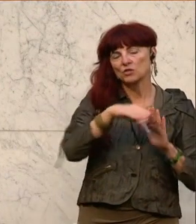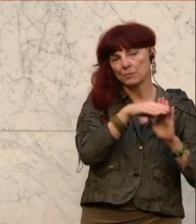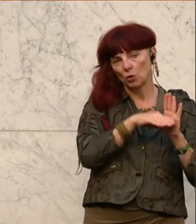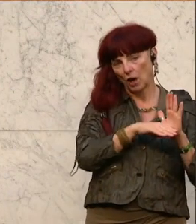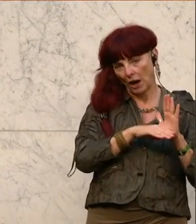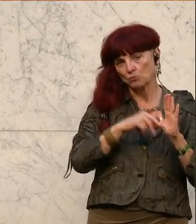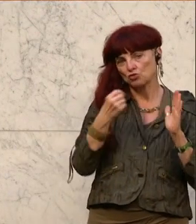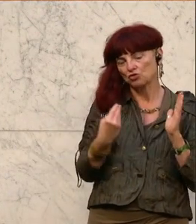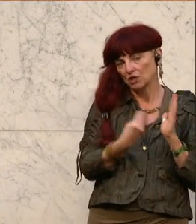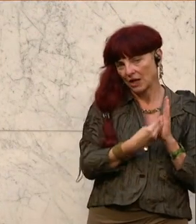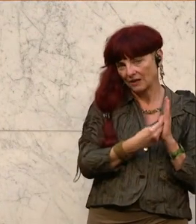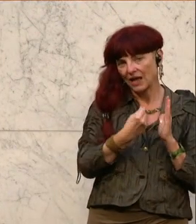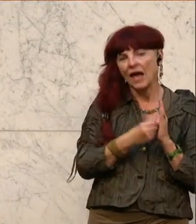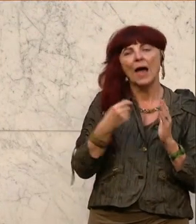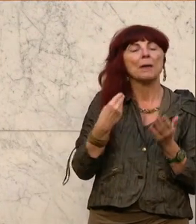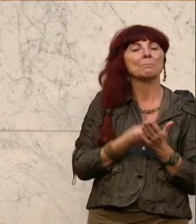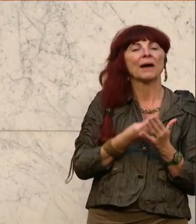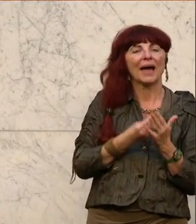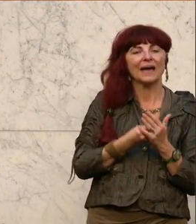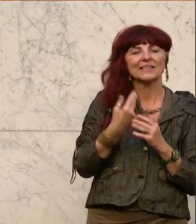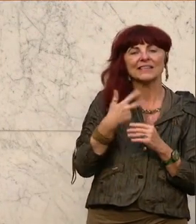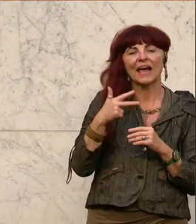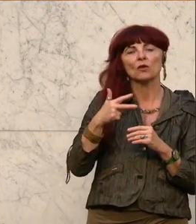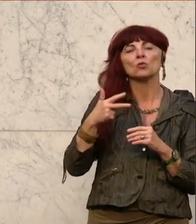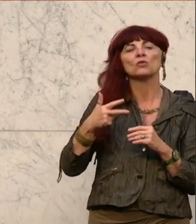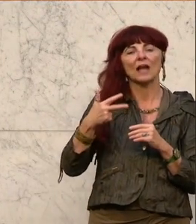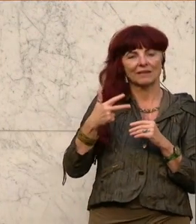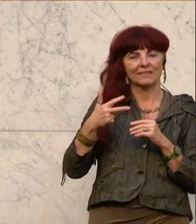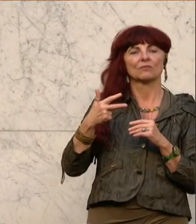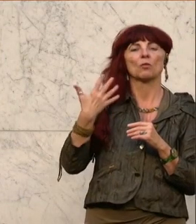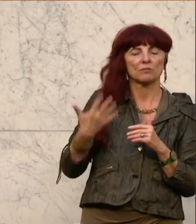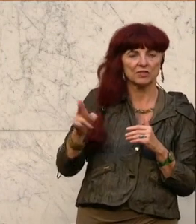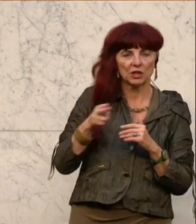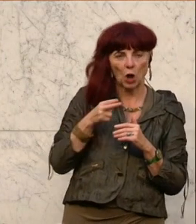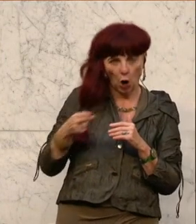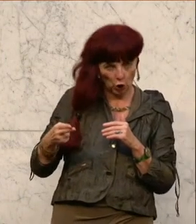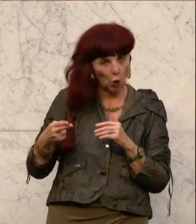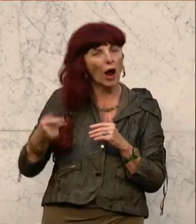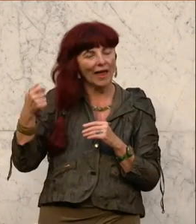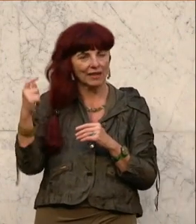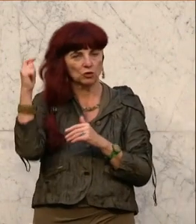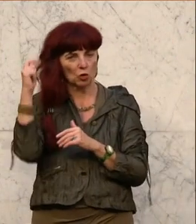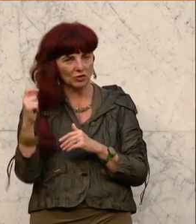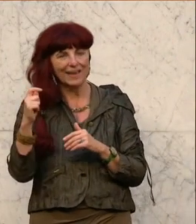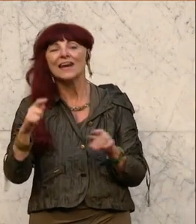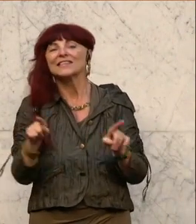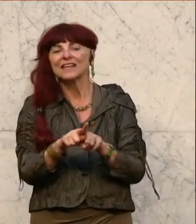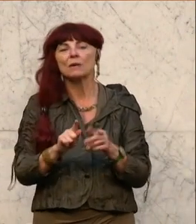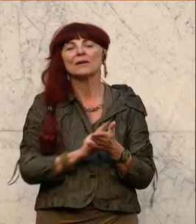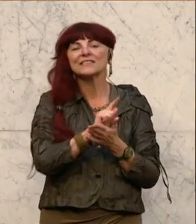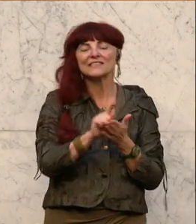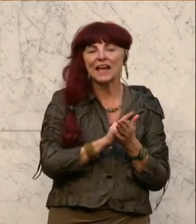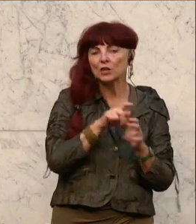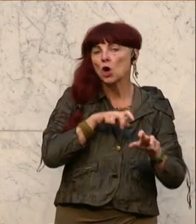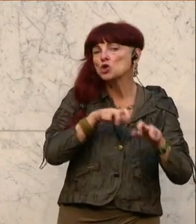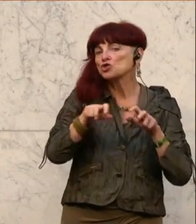enthalten, ein Preis von 350 Euro je Tonne CO2 bei gleichzeitiger Steuerreduktion, damit in Summe die Menschen in